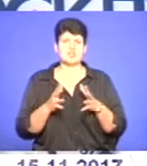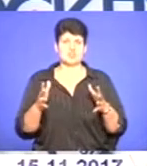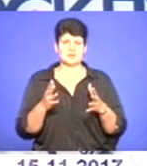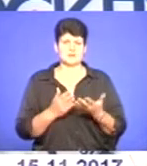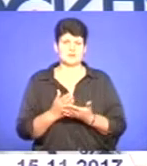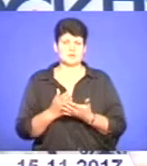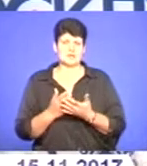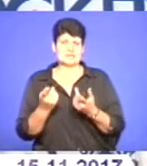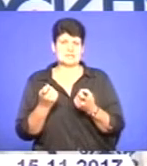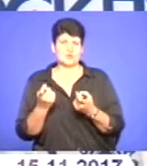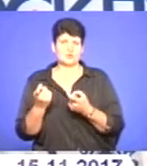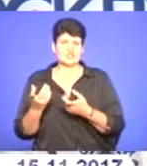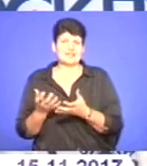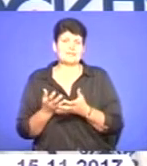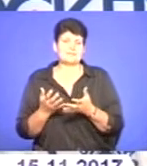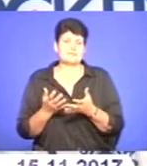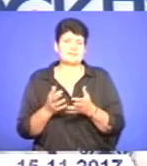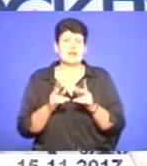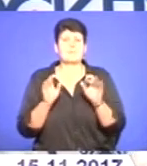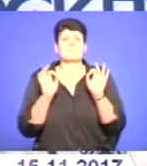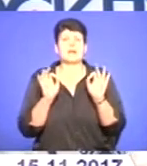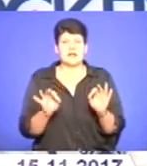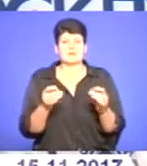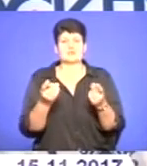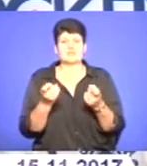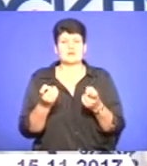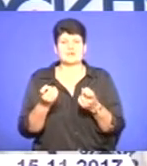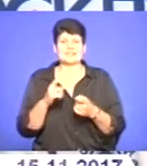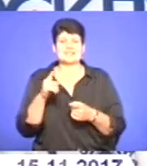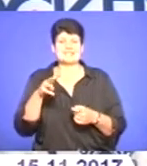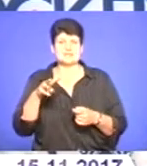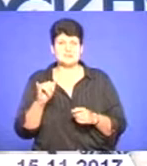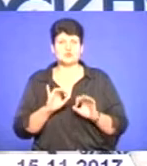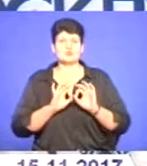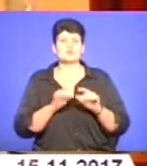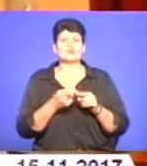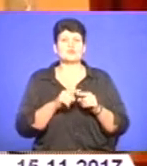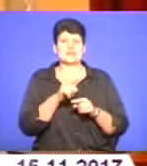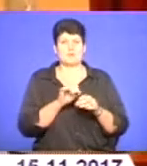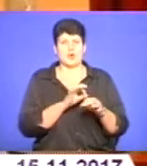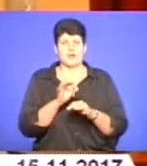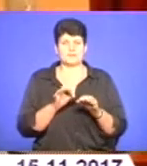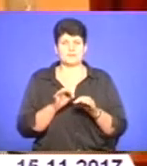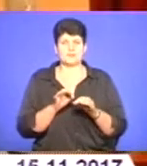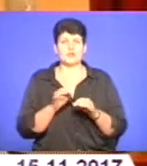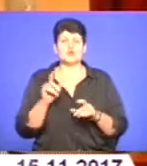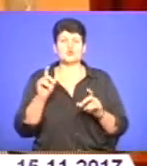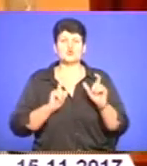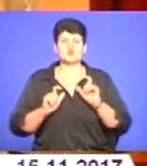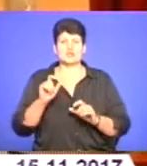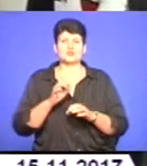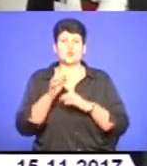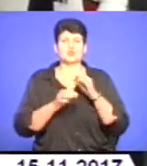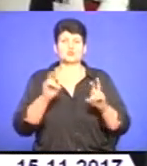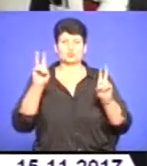та залучити, і як правильно залучити змін, що вони розповіли про даний проєкт. Студентську добу проводять, аби молодь